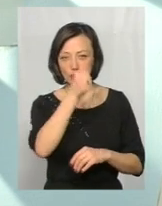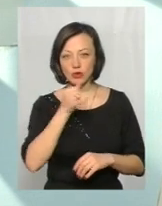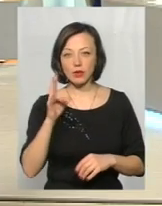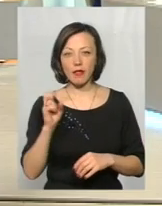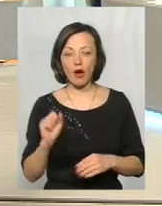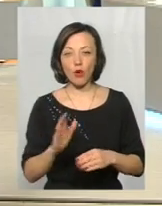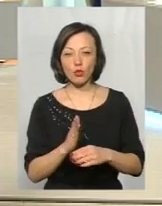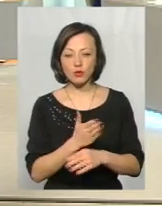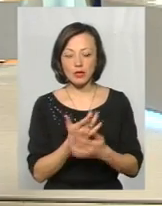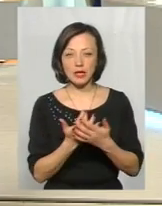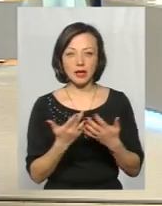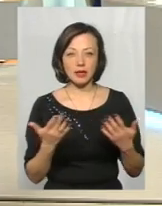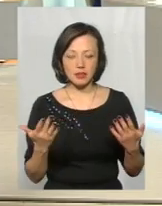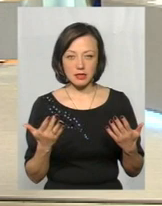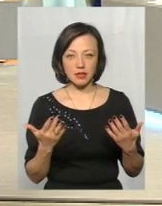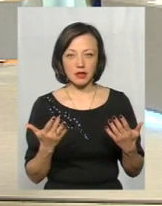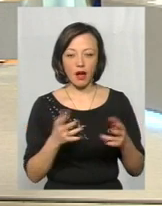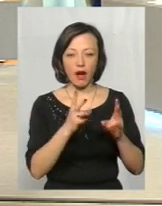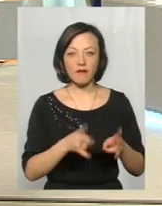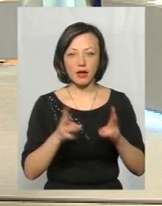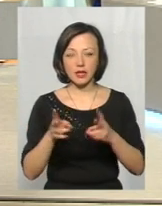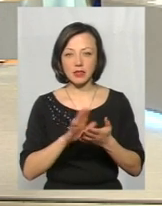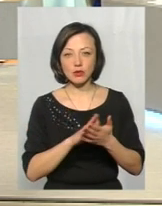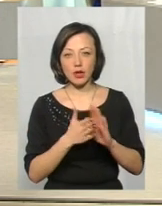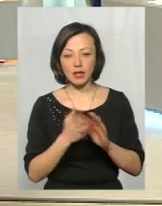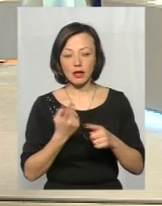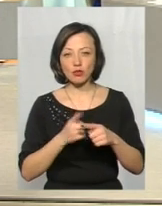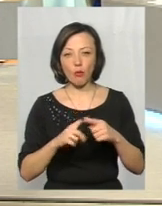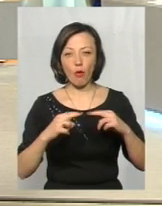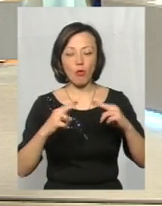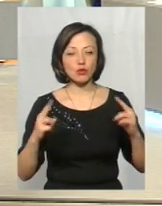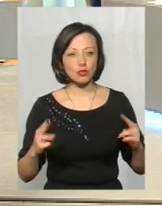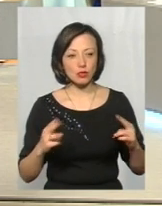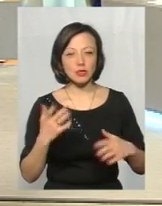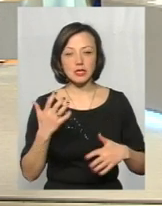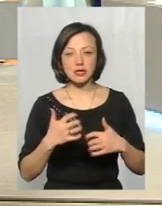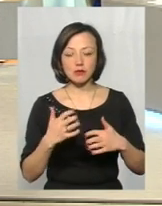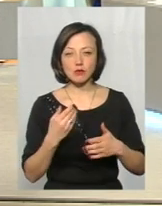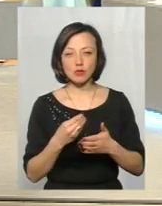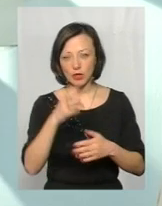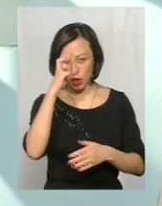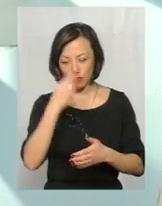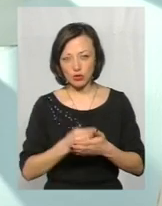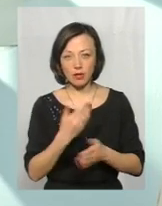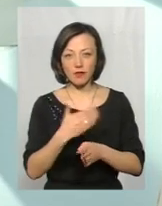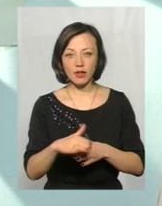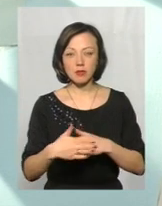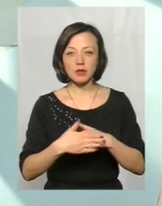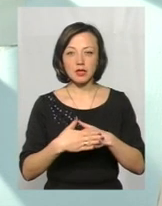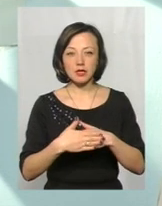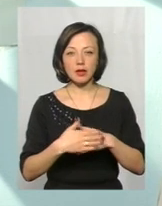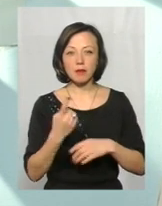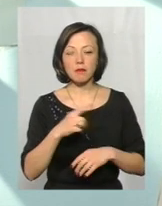усунення різних аварійних ситуацій на цьому мосту з держбюджету було виділено близько